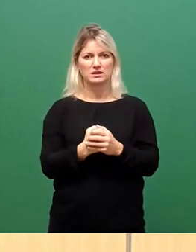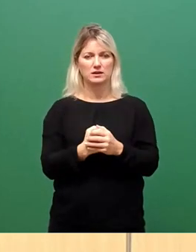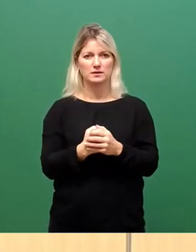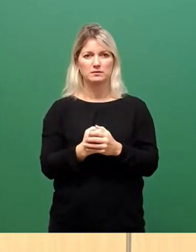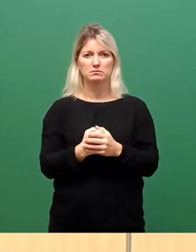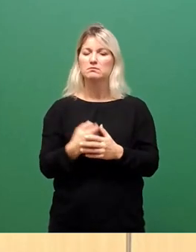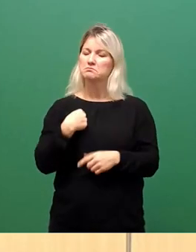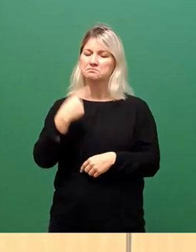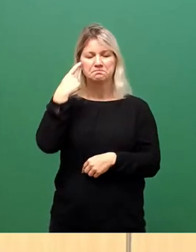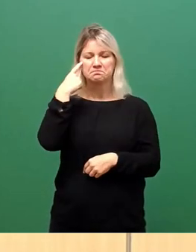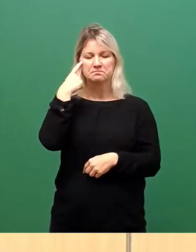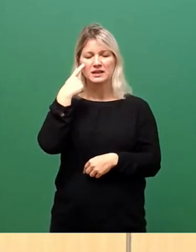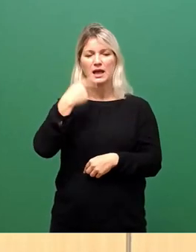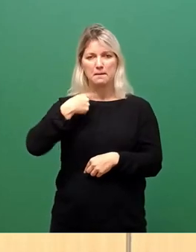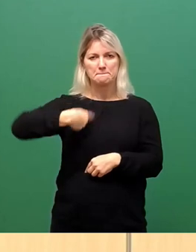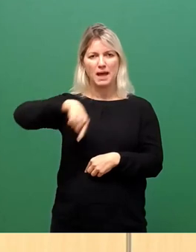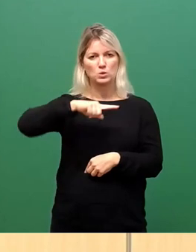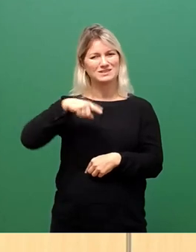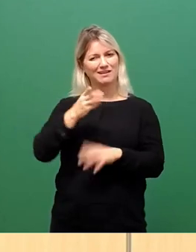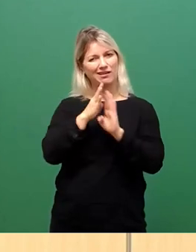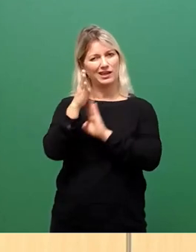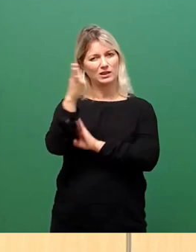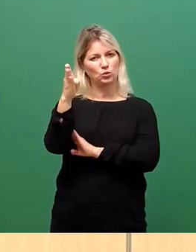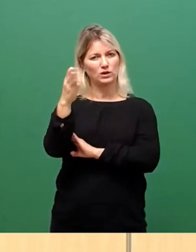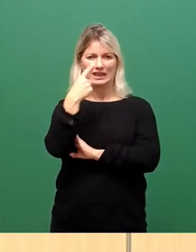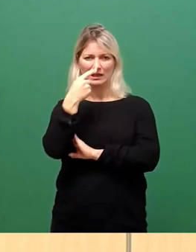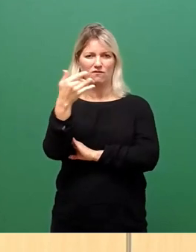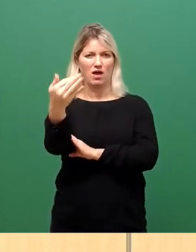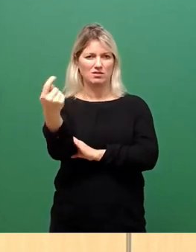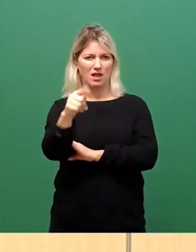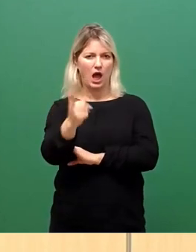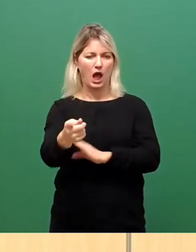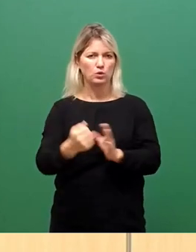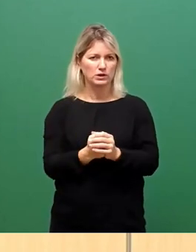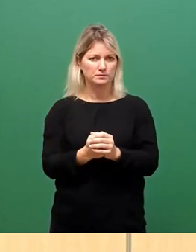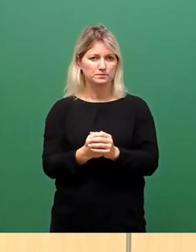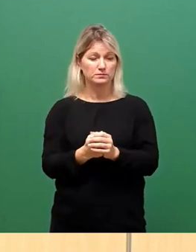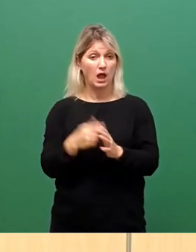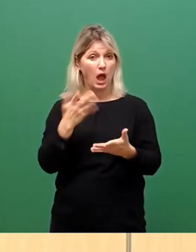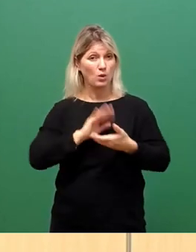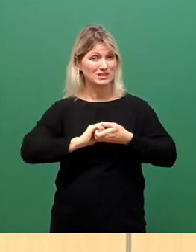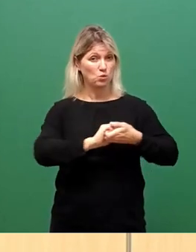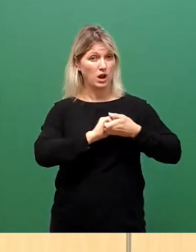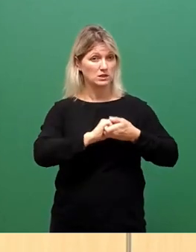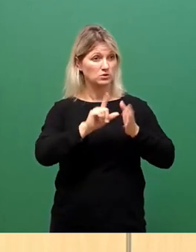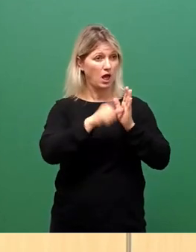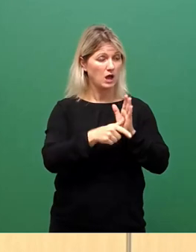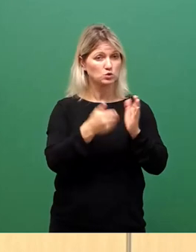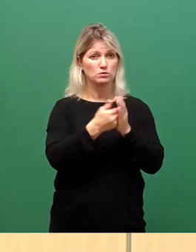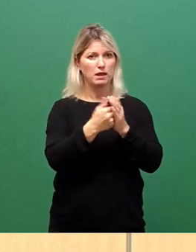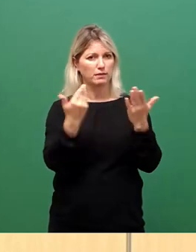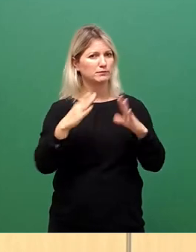es auch bei uns in diese Richtung gehen muss. Auch solidarische Leistungen, wie sie Gesundheitsleistungen nun mal sind, kennen wir ja,